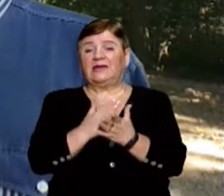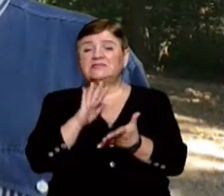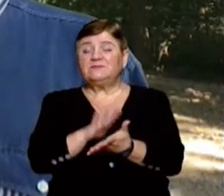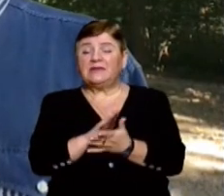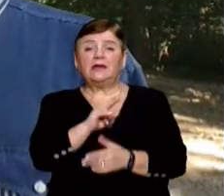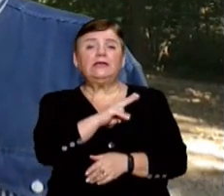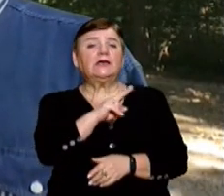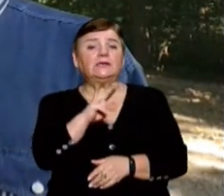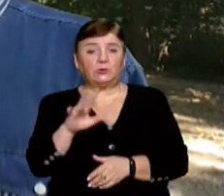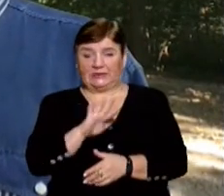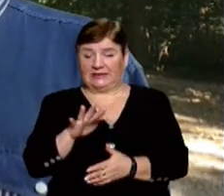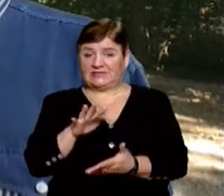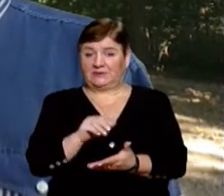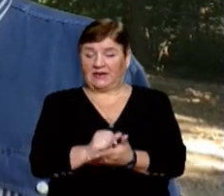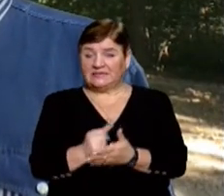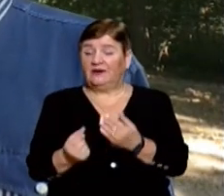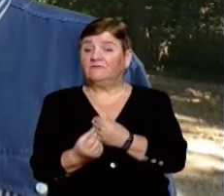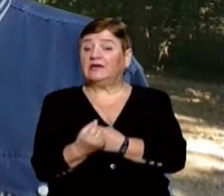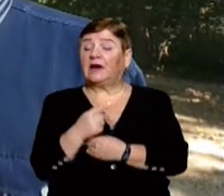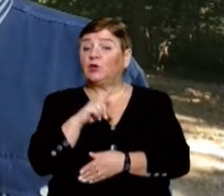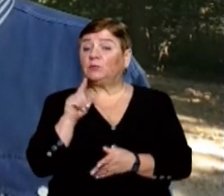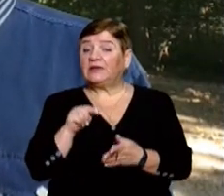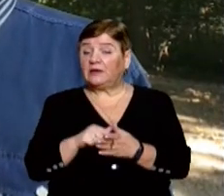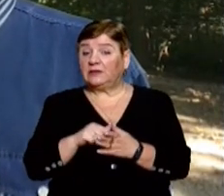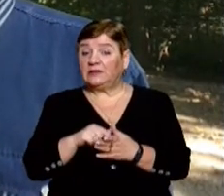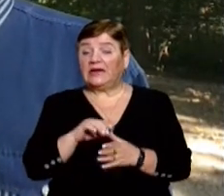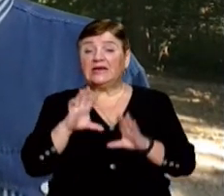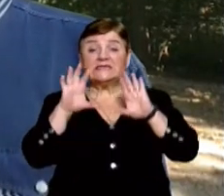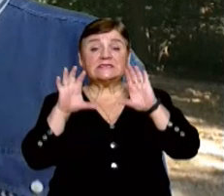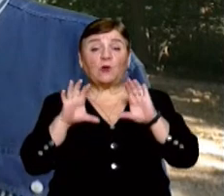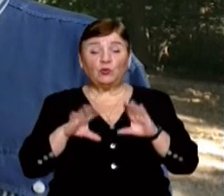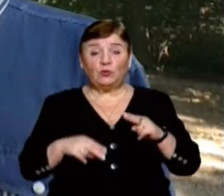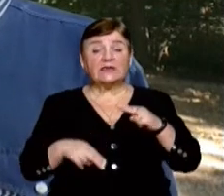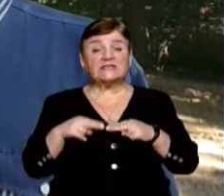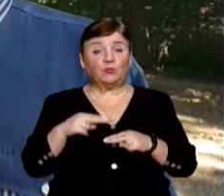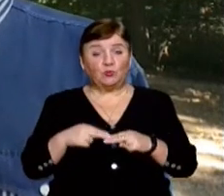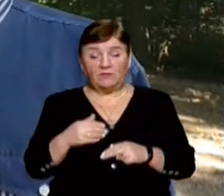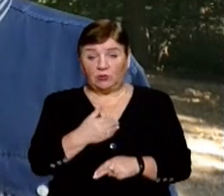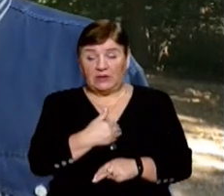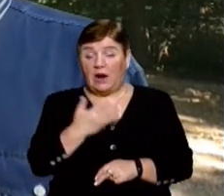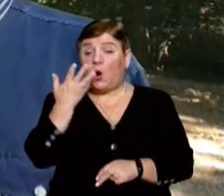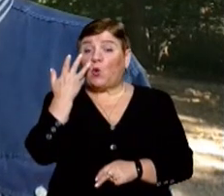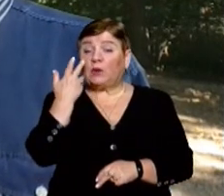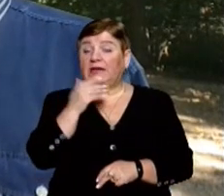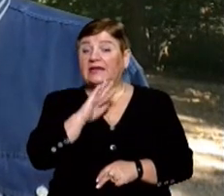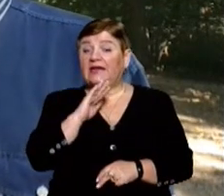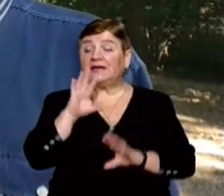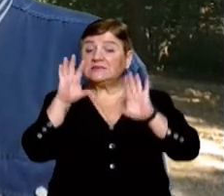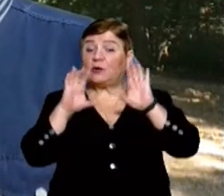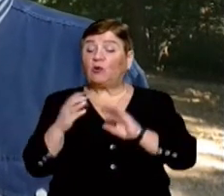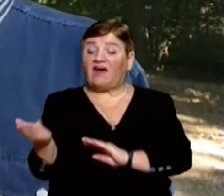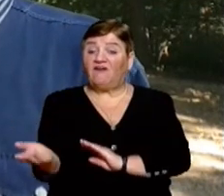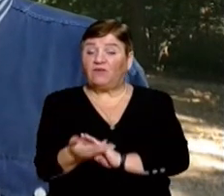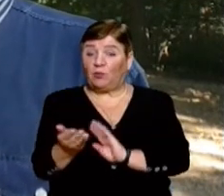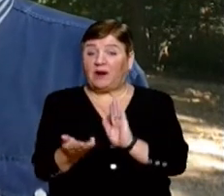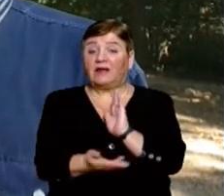займається. Окрім того, час від часу виникають питання щодо незаконної забудови тут, питання, коли незаконна виробка цього лісу.